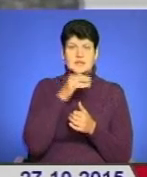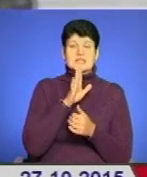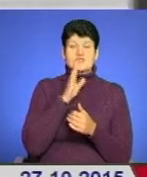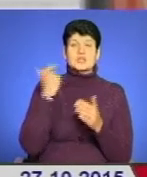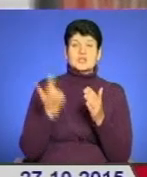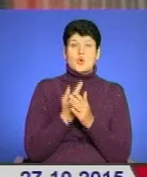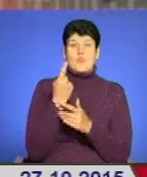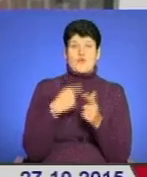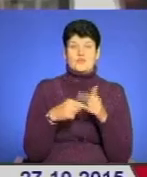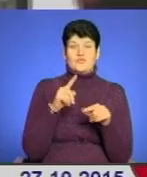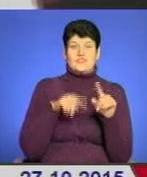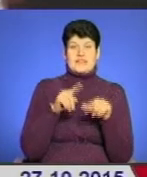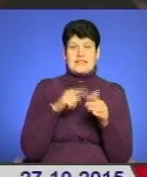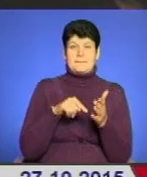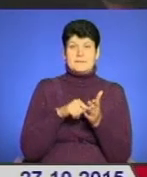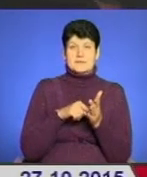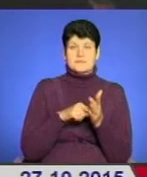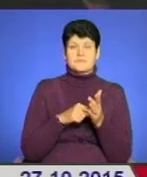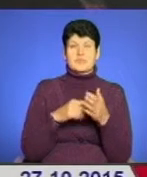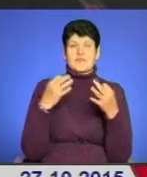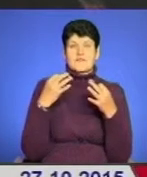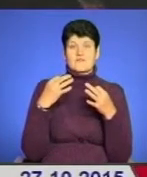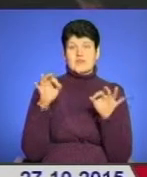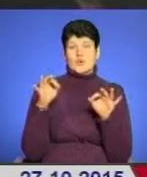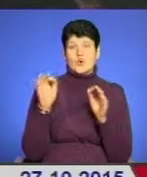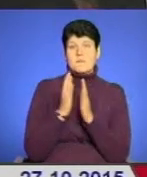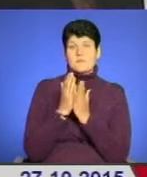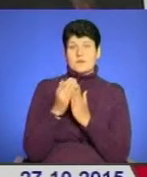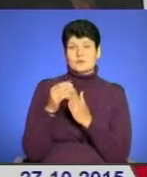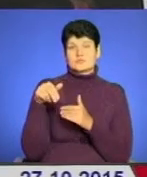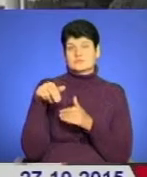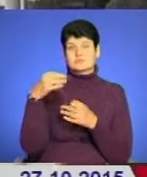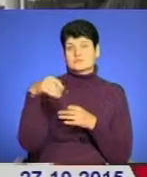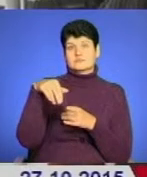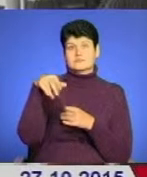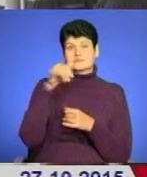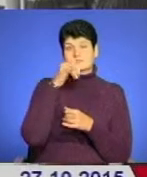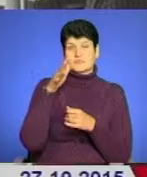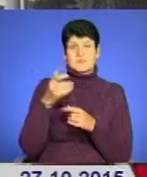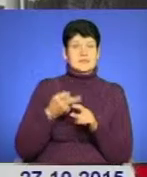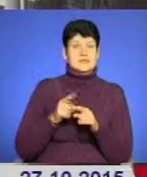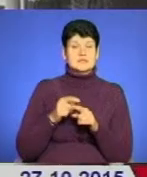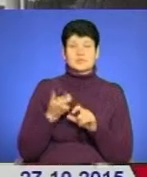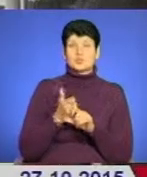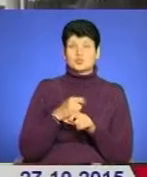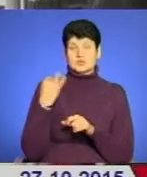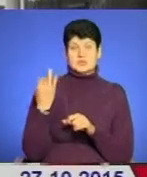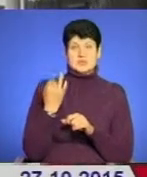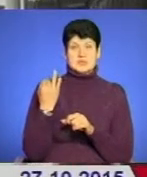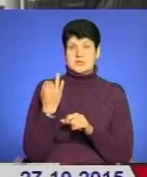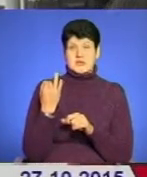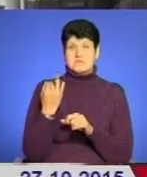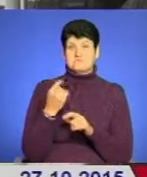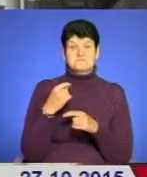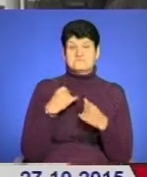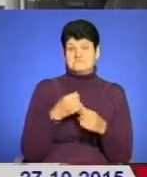знову повернулася в рідне місто. Повзвільну бібліотеку пройти не змогла. Насправді це дуже цікаво і дуже